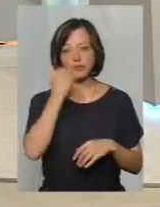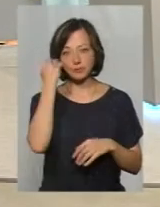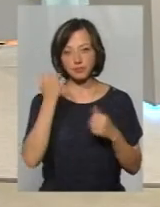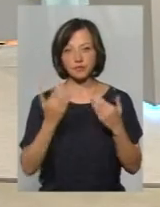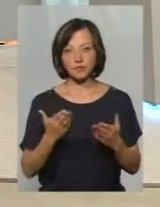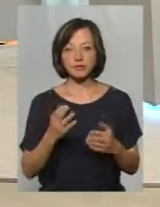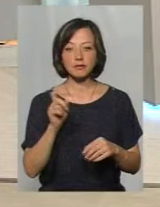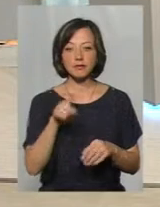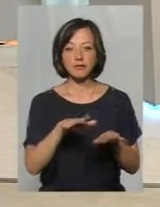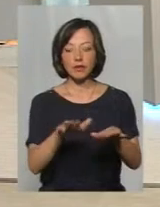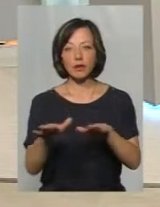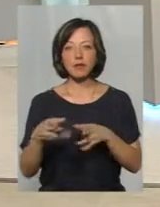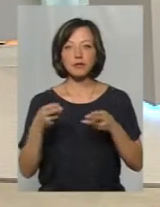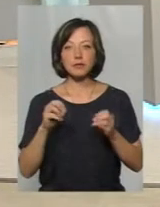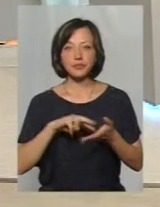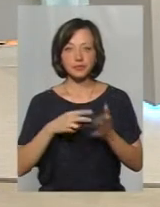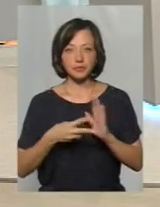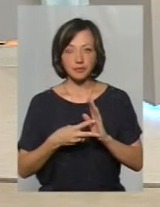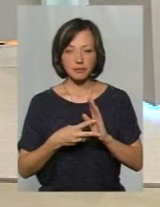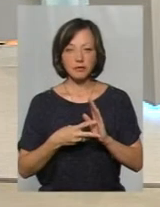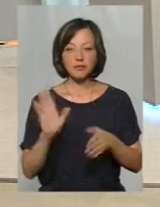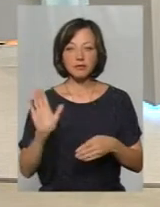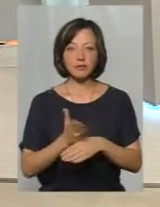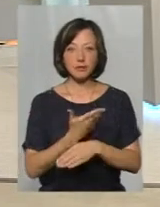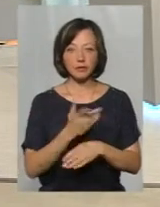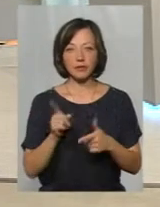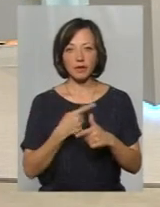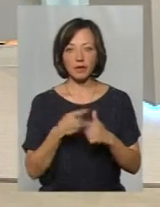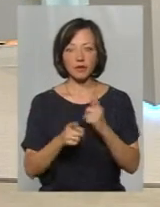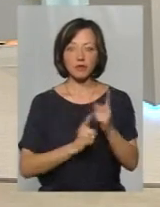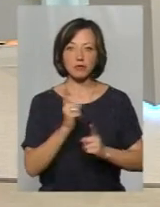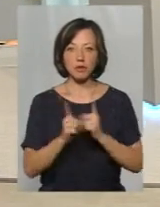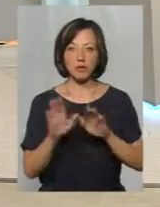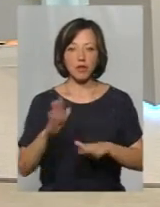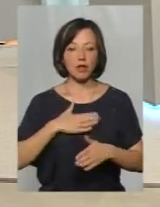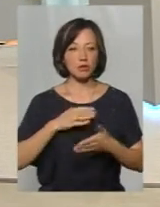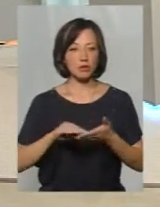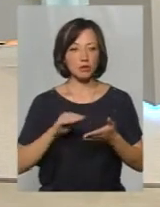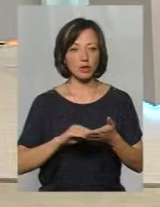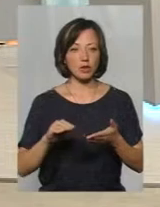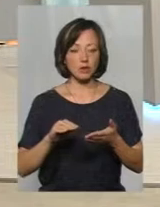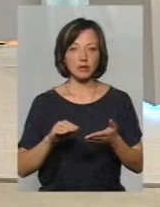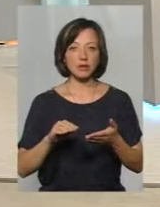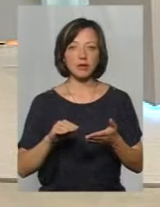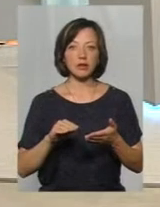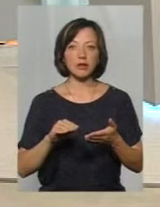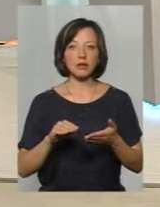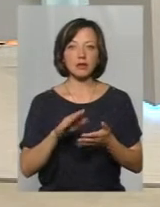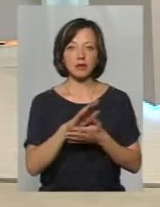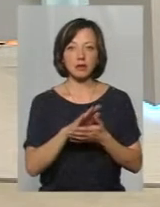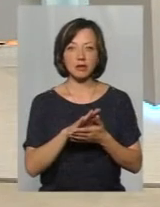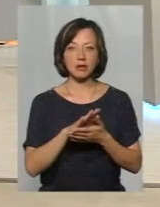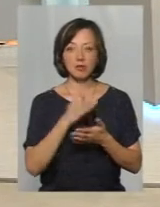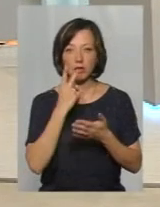На тих локаціях, де передбачується демонтаж або зміну, побувала наш кореспондент Руслана Русіна. Давайте